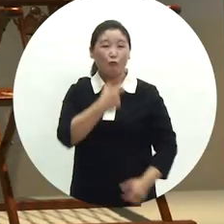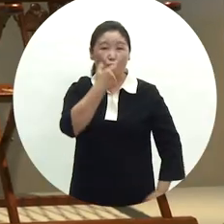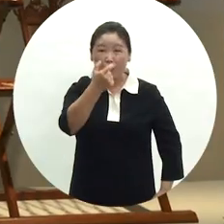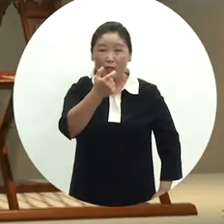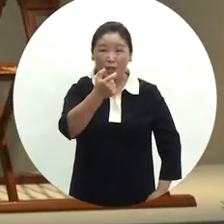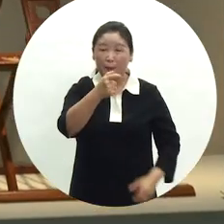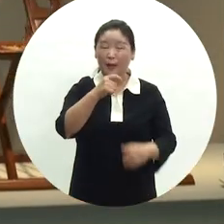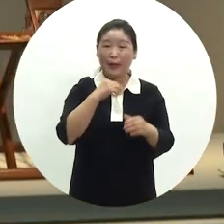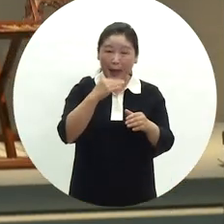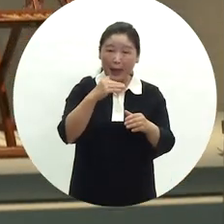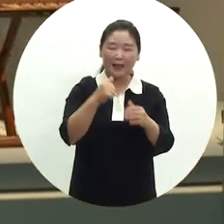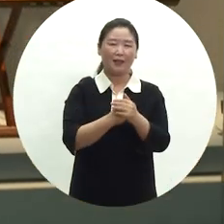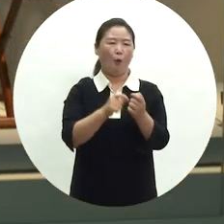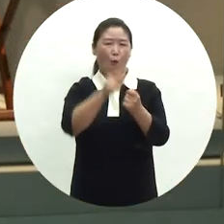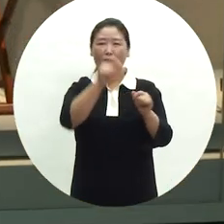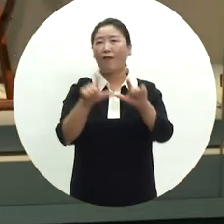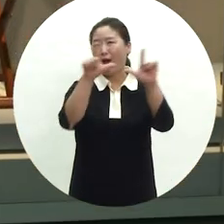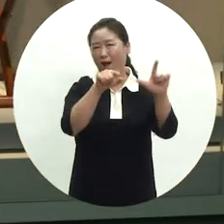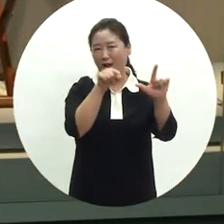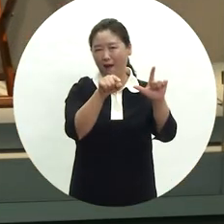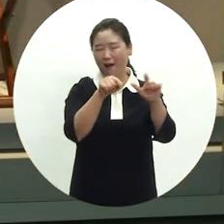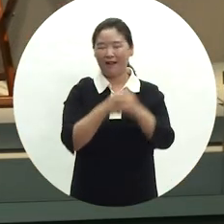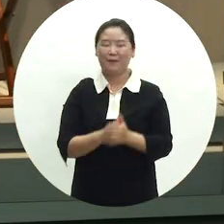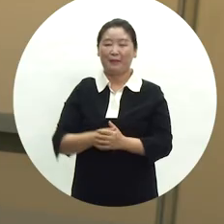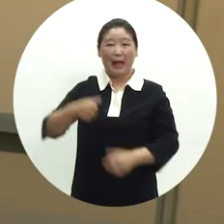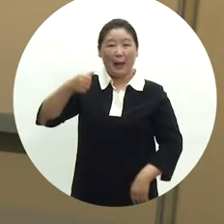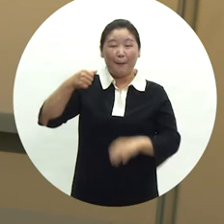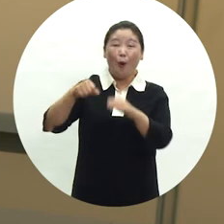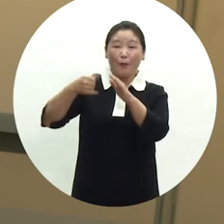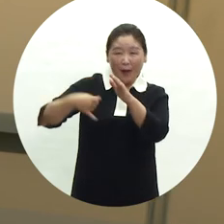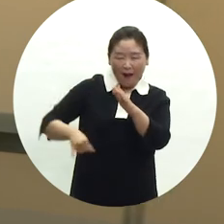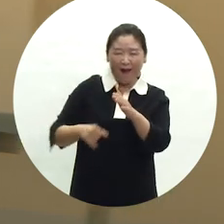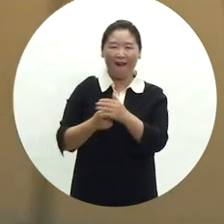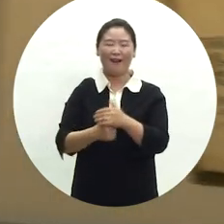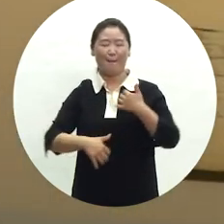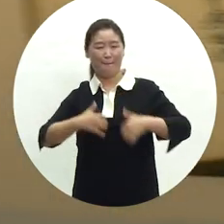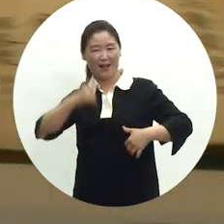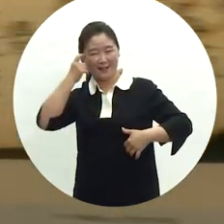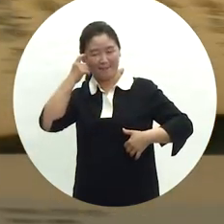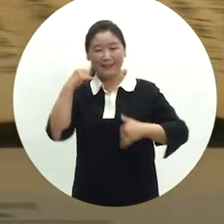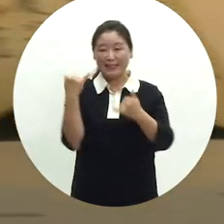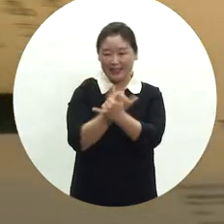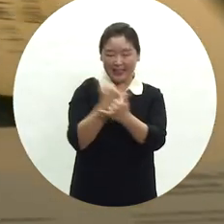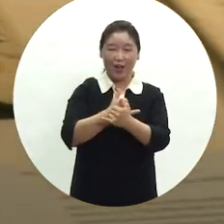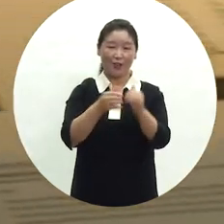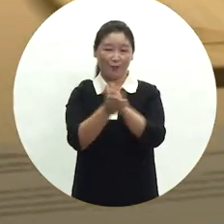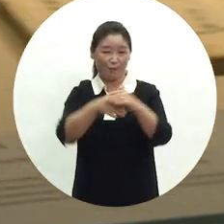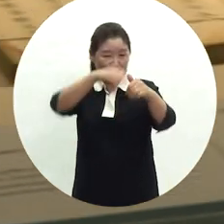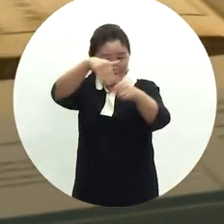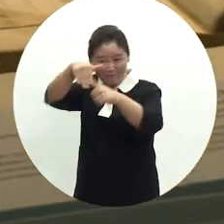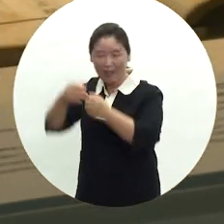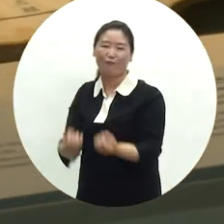이상은 장수를 뜻하였기 때문에 자손들은 이를 영광스럽게 여겨 친척과 친구들을 초대하여